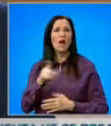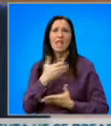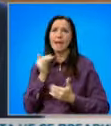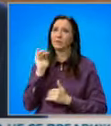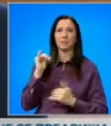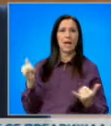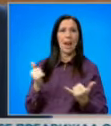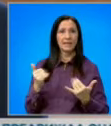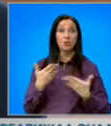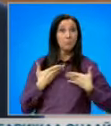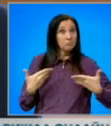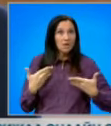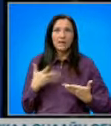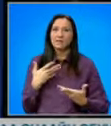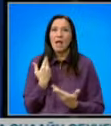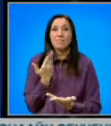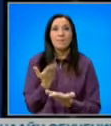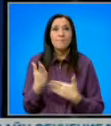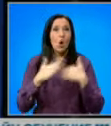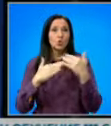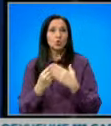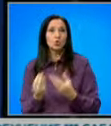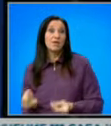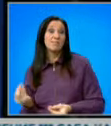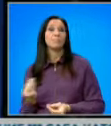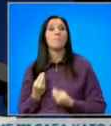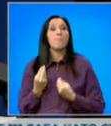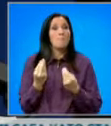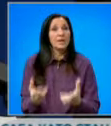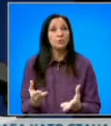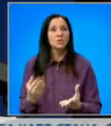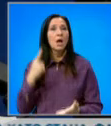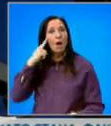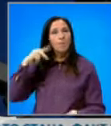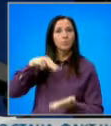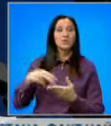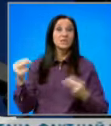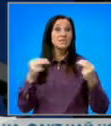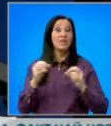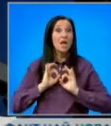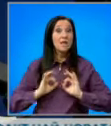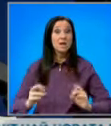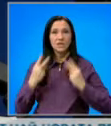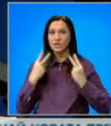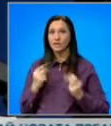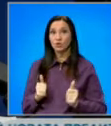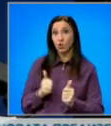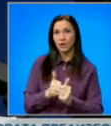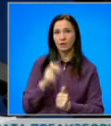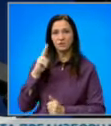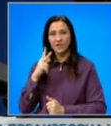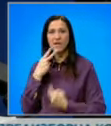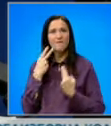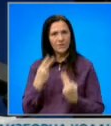няма да е лесно. Ние обаче искаме да дадем конструктивен принос. Позицията на съвета е ясен израз на солидарност с Франция.